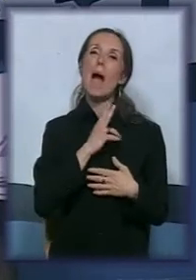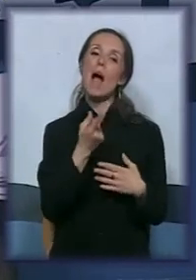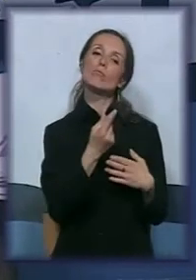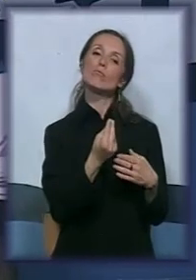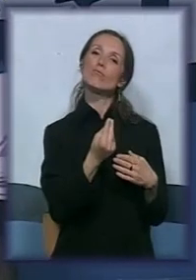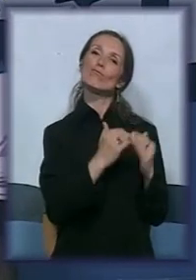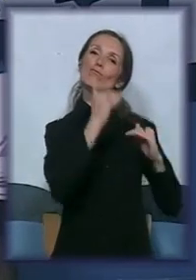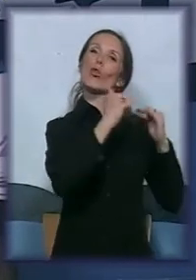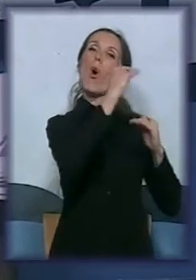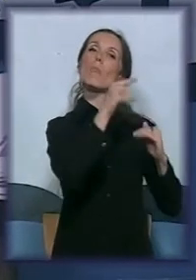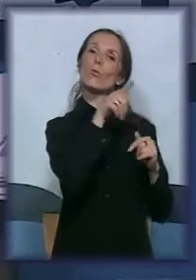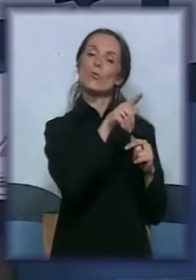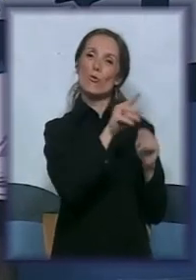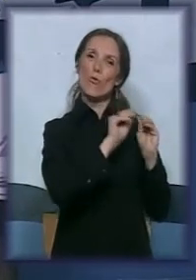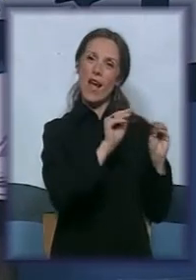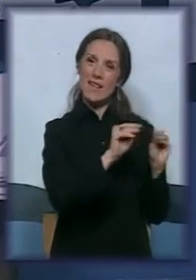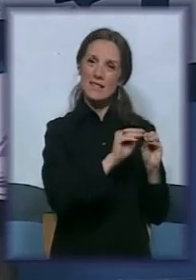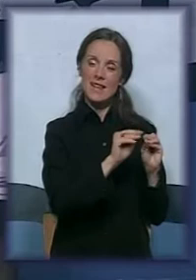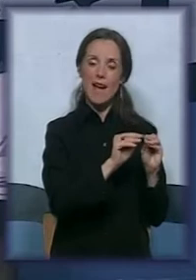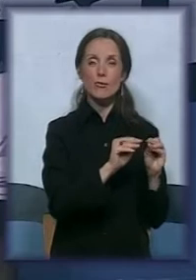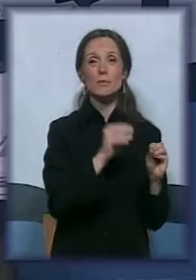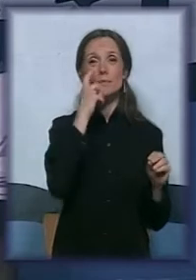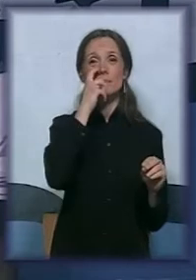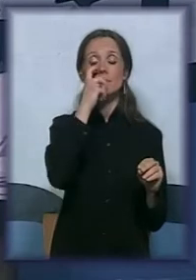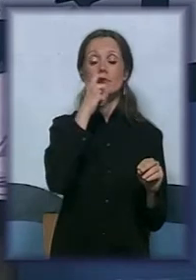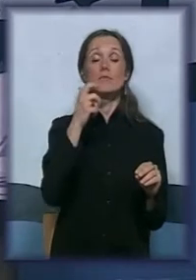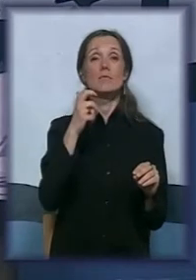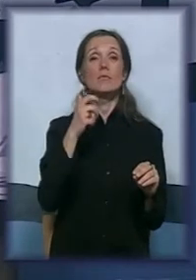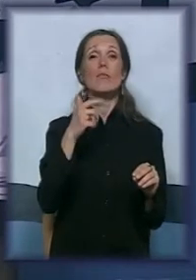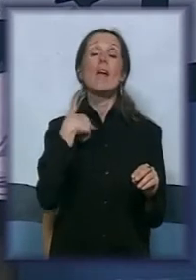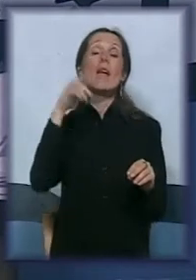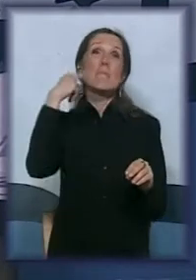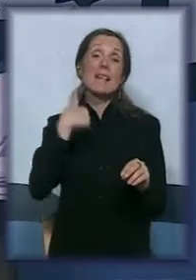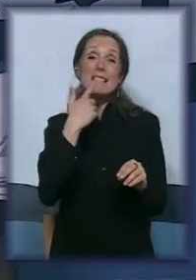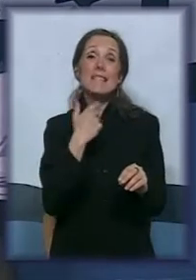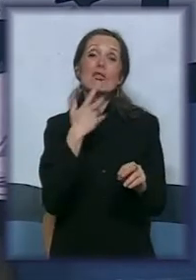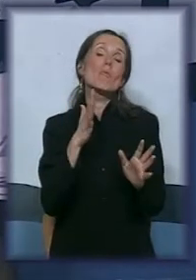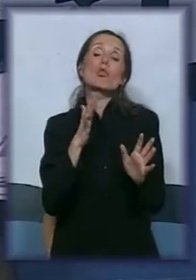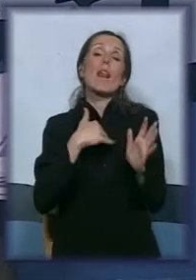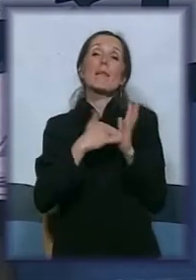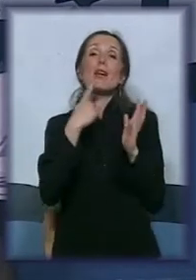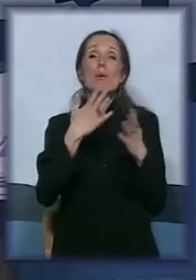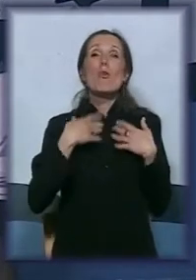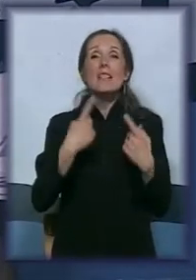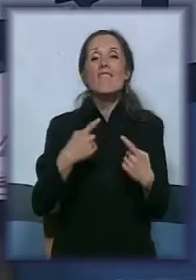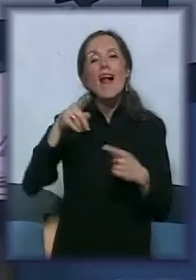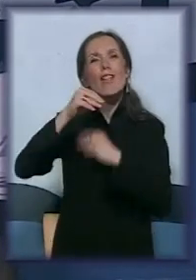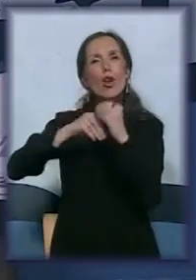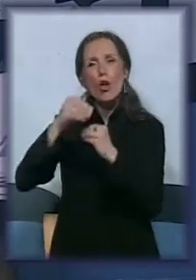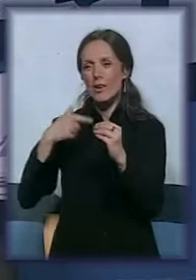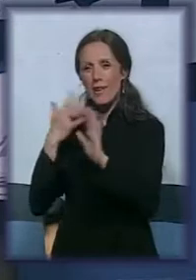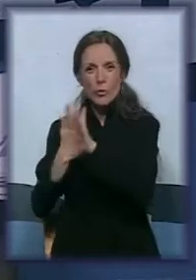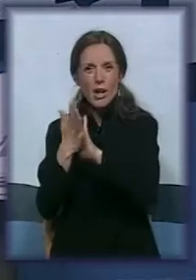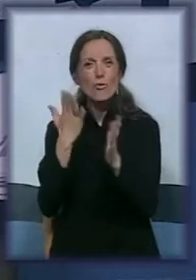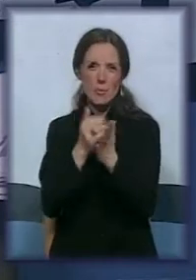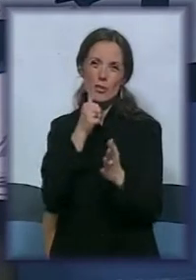nešto dragocerno. I sviđa mi se, možda sada isu iša govorim svoj stav o tome, ali i sami roditelji u razgovoru i bilo je to i dosta